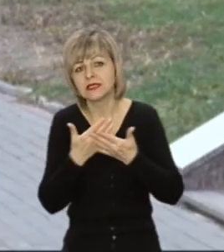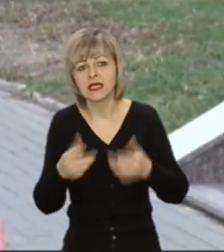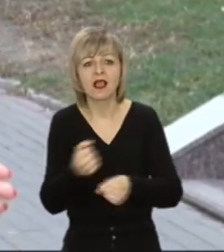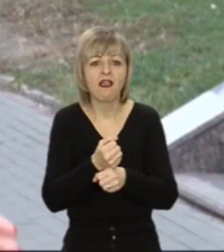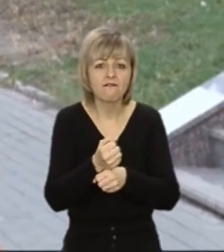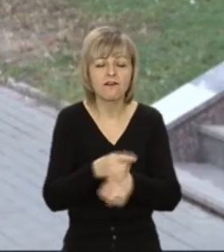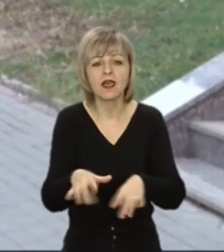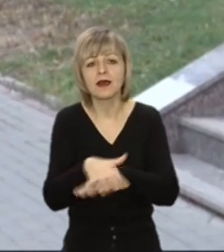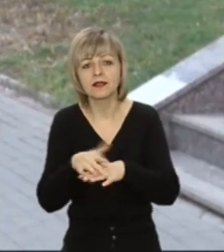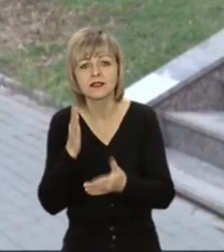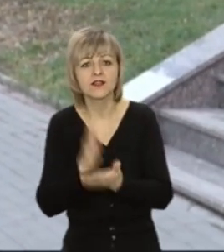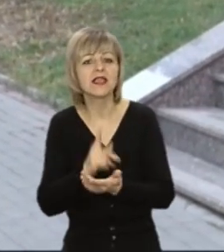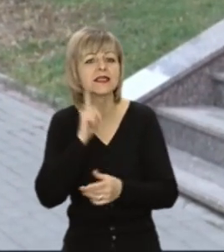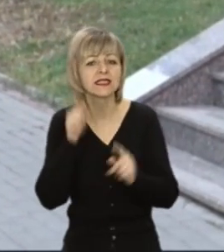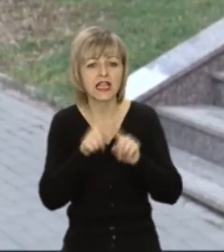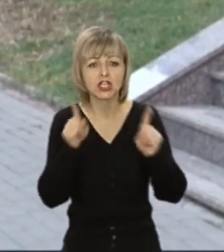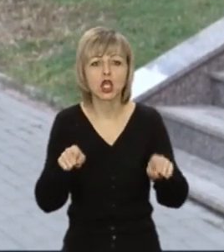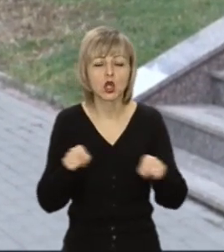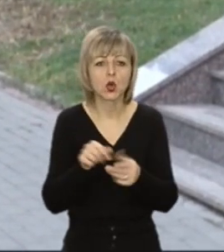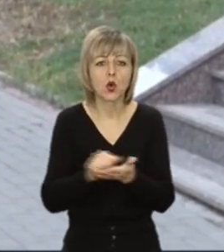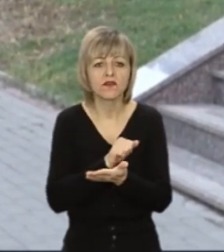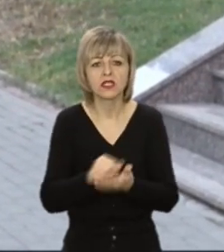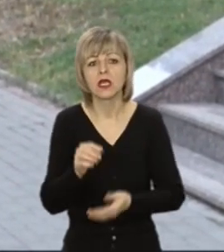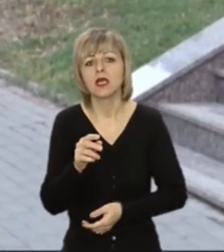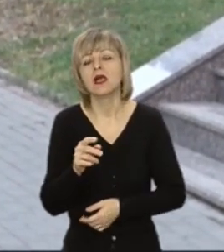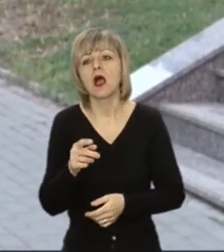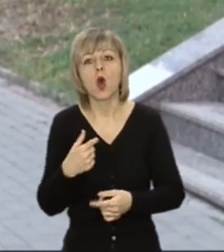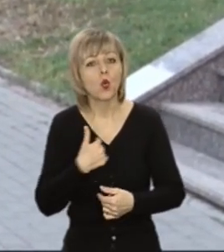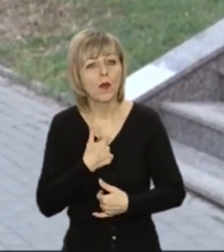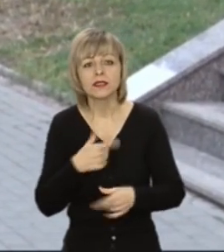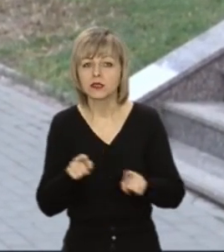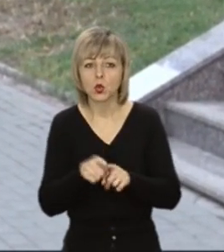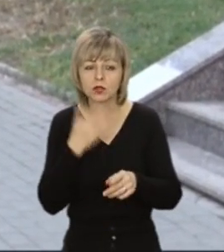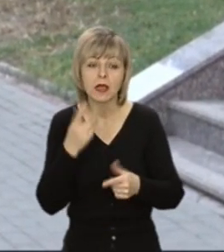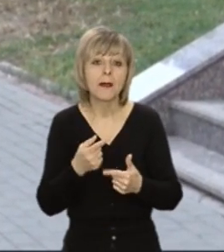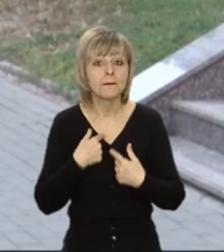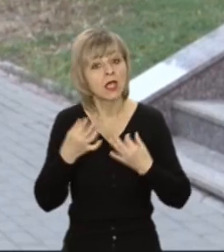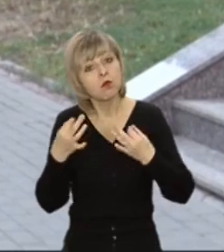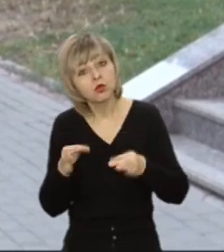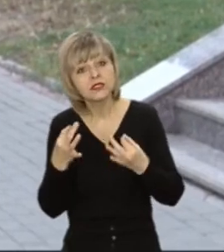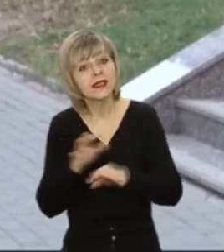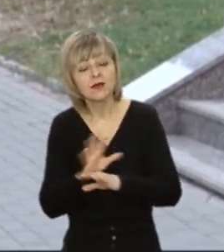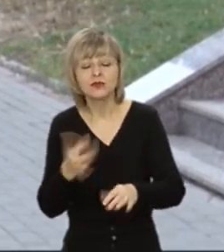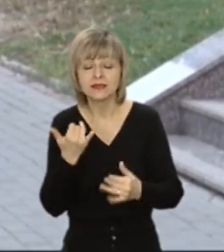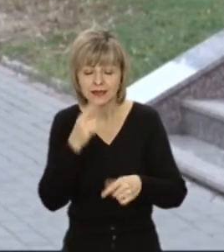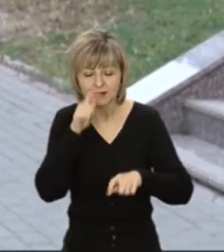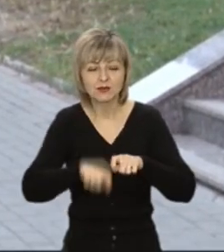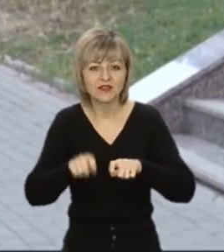ресторанів є зелений ковід-сертифікат. У мене його немає. І чи пустять мене у всі ці місця – зараз перевіримо.